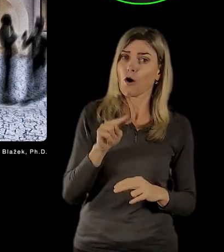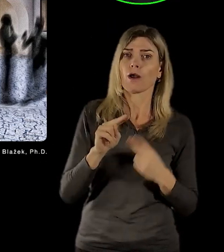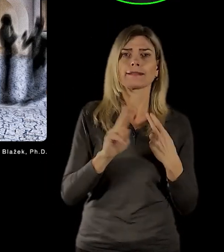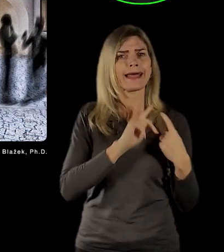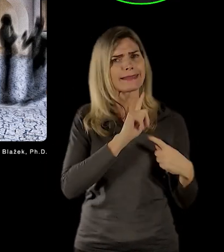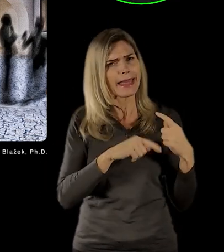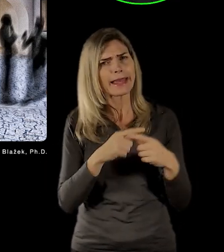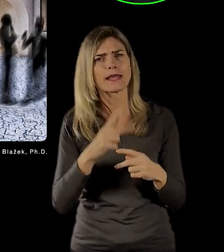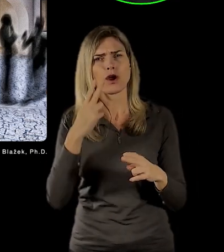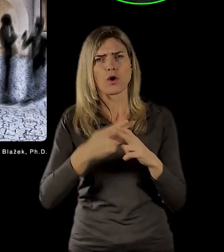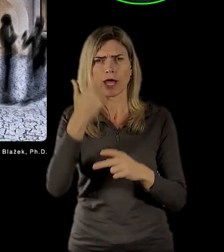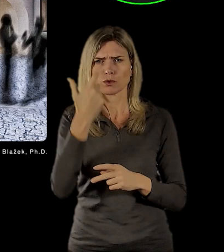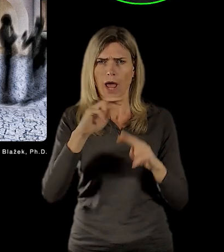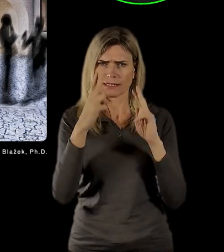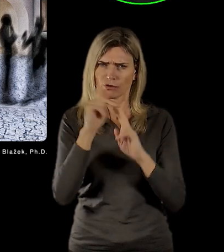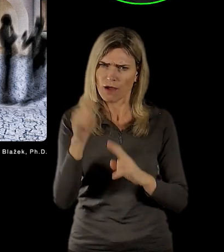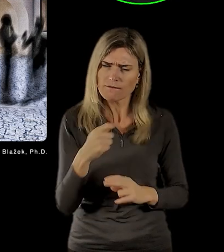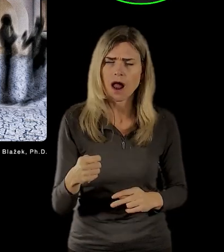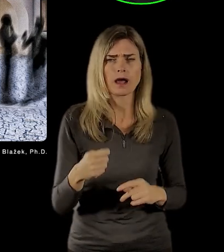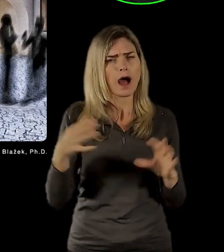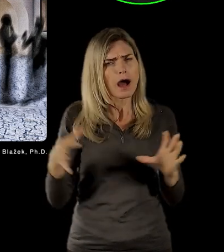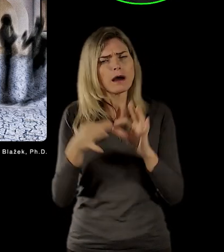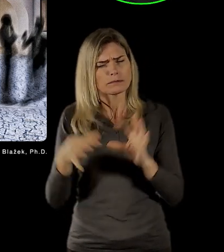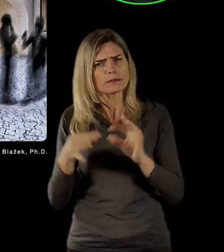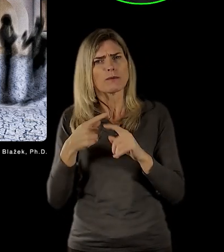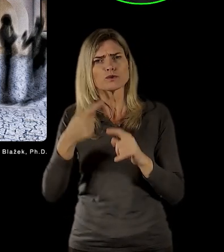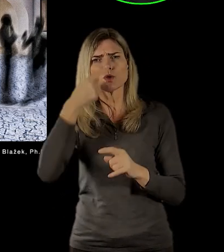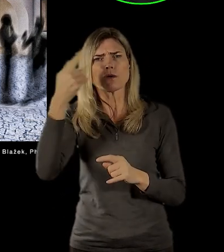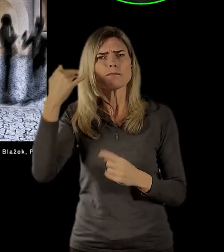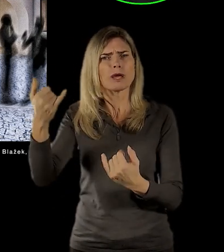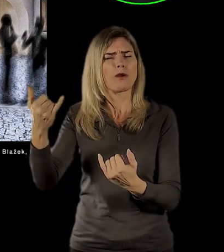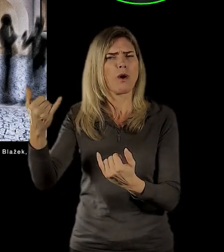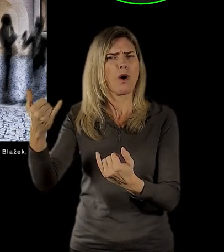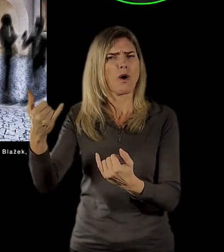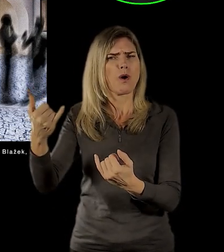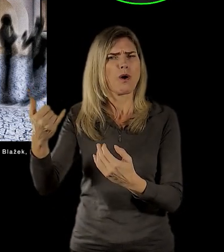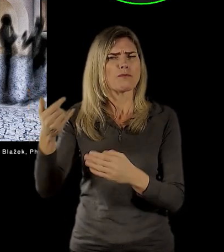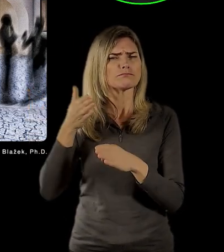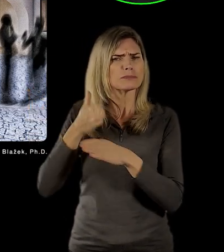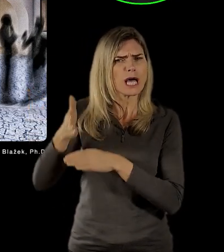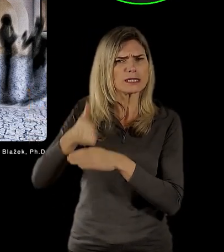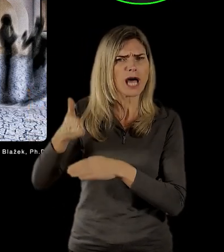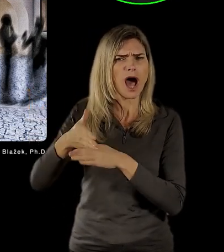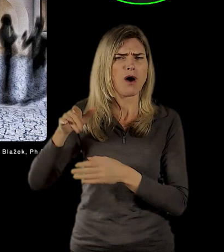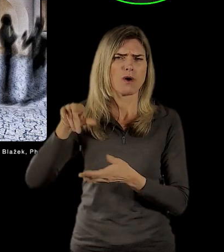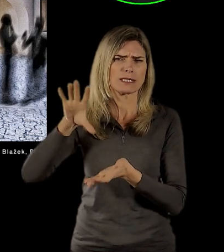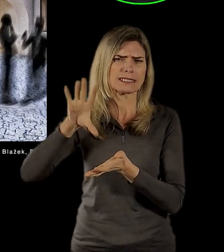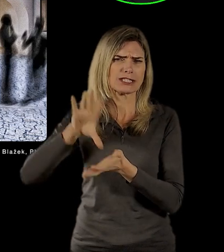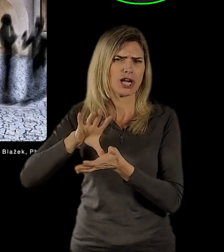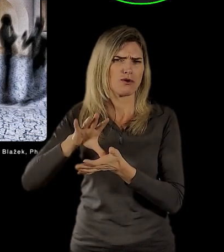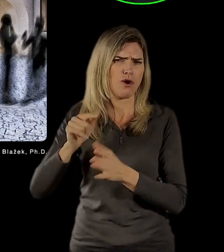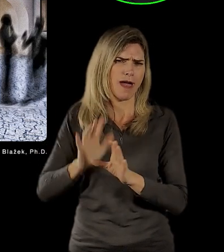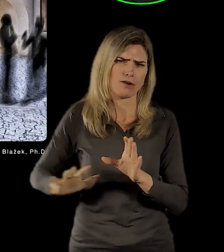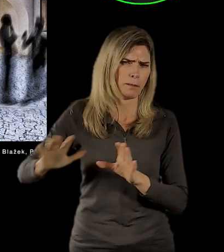zasahování sovětů do jejich středoevropských satelitů